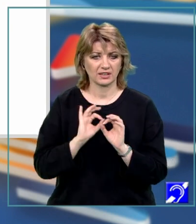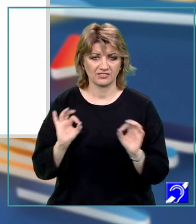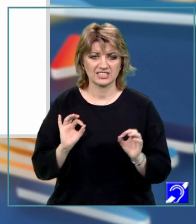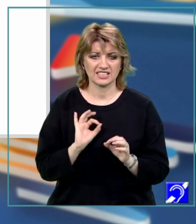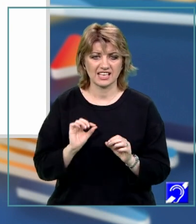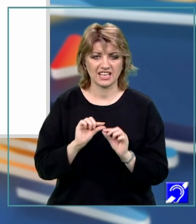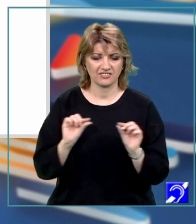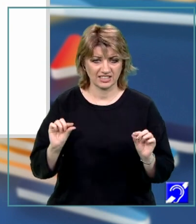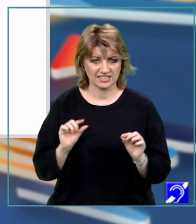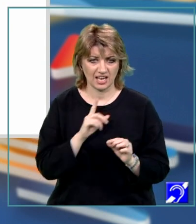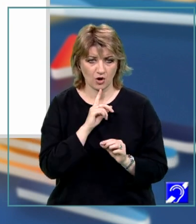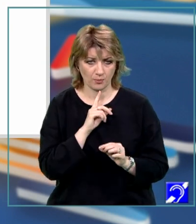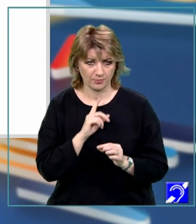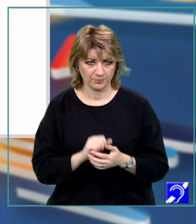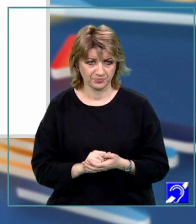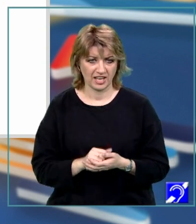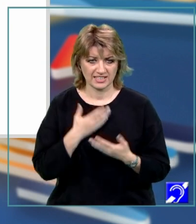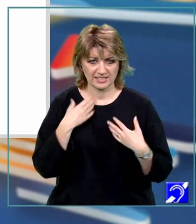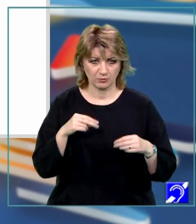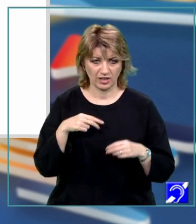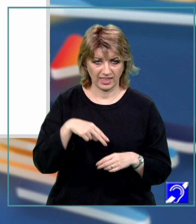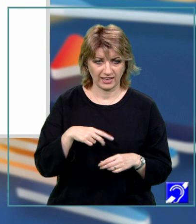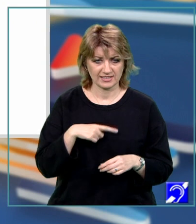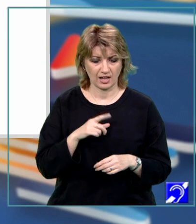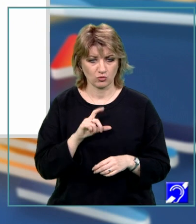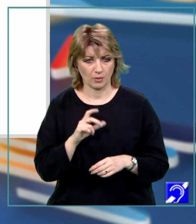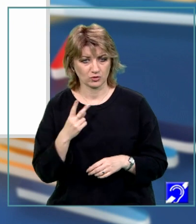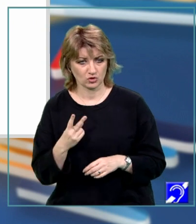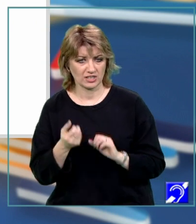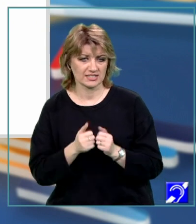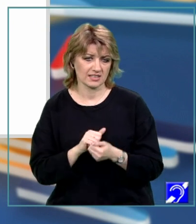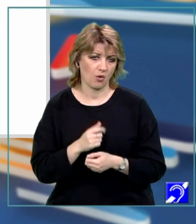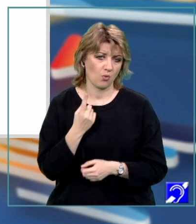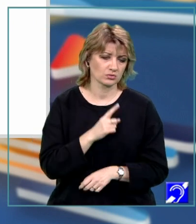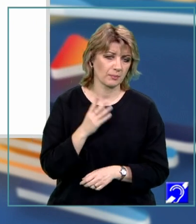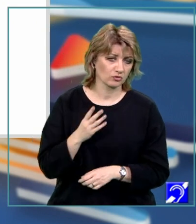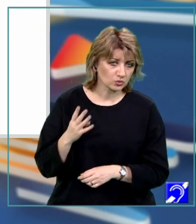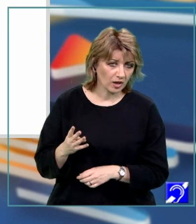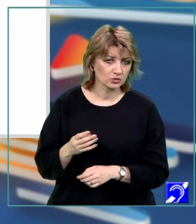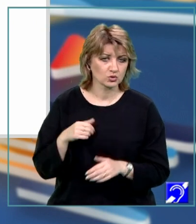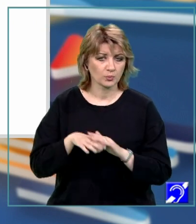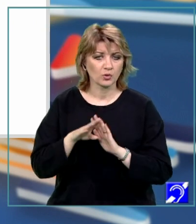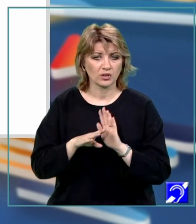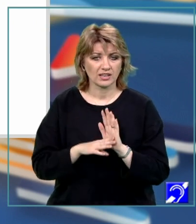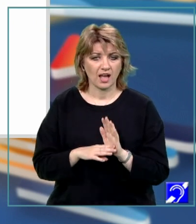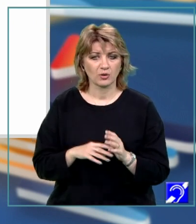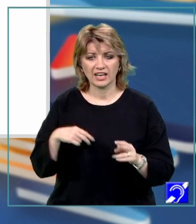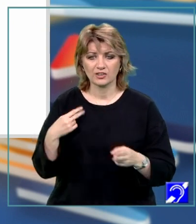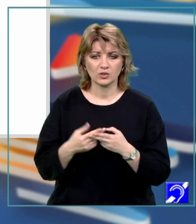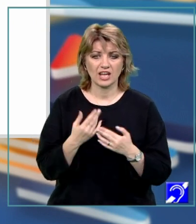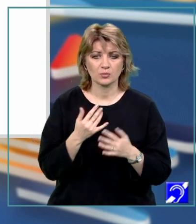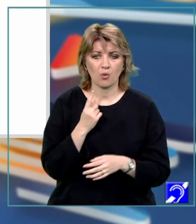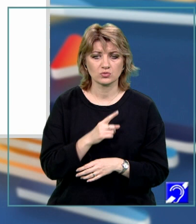asupragramului. În momentul în care, pe exemplu, N egal cu 72 sau N egal cu 144, subprogramul